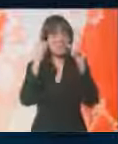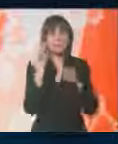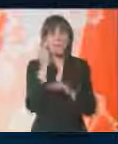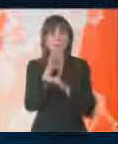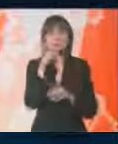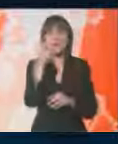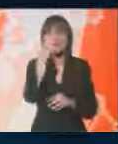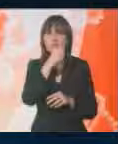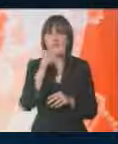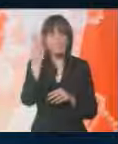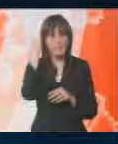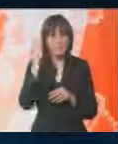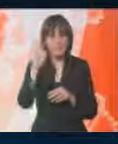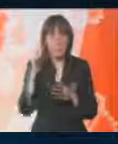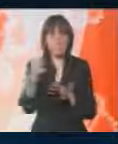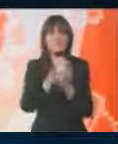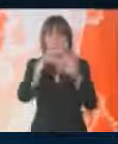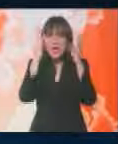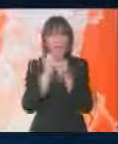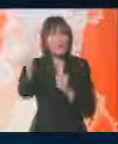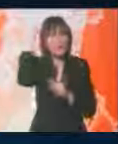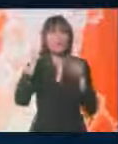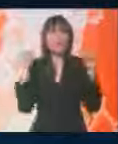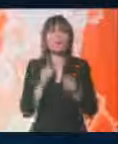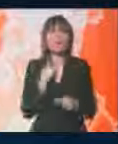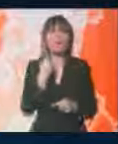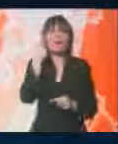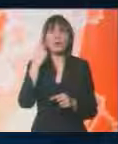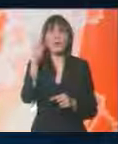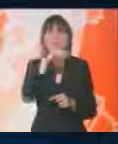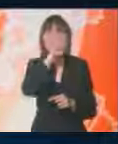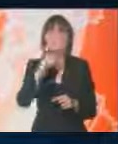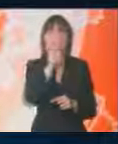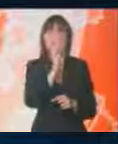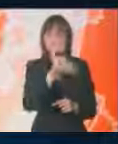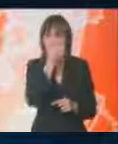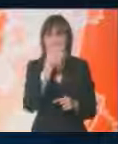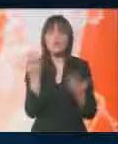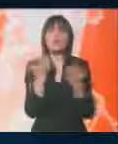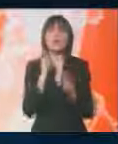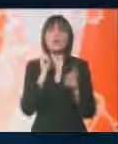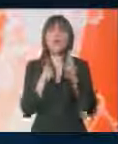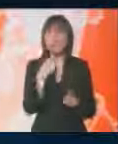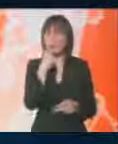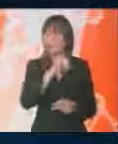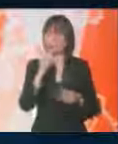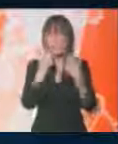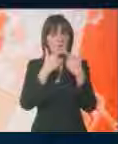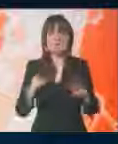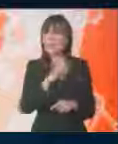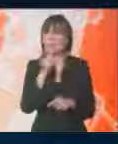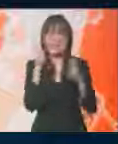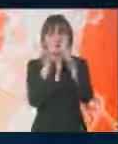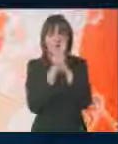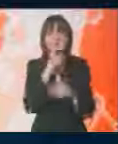predstavlja to što je pre njenog usvajanja celokupno Kosovsko društvo jednoglasno osudilo Martije Vizveštaj, gde kako je rekao, nisu dozvolili ni